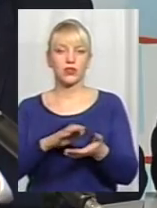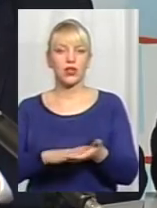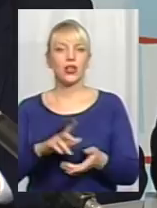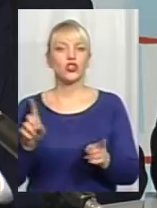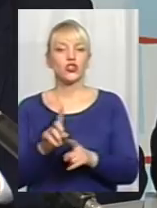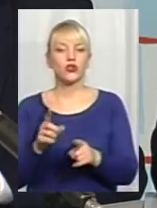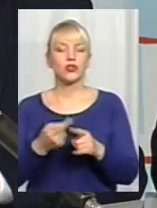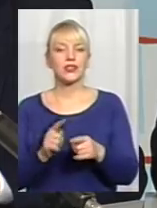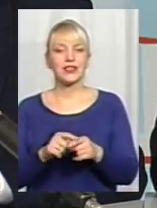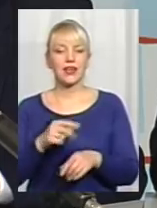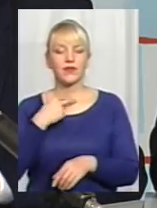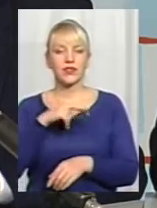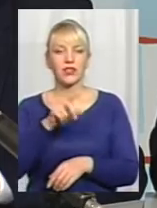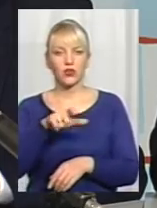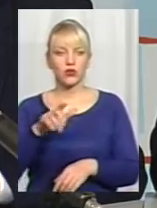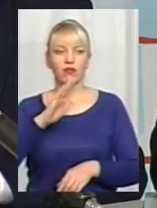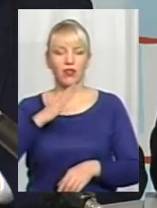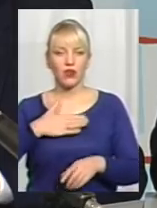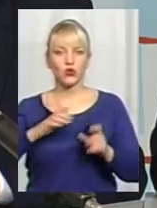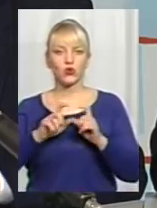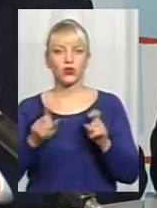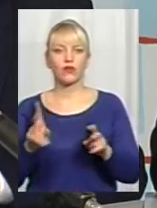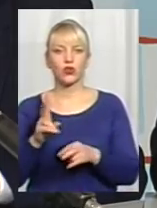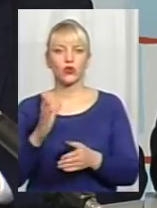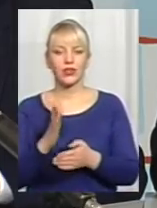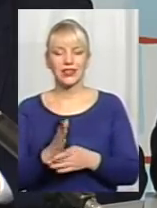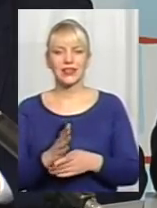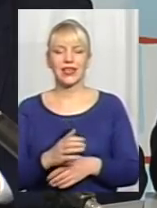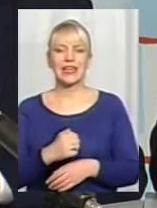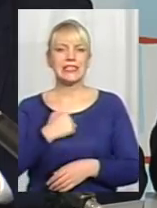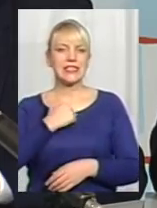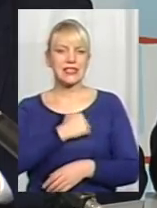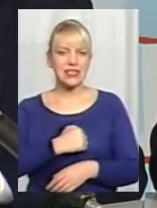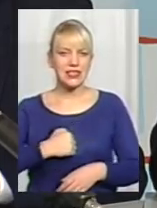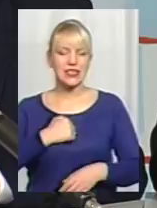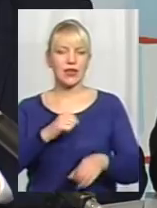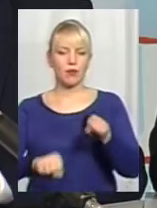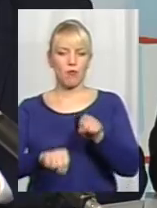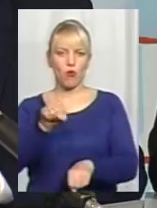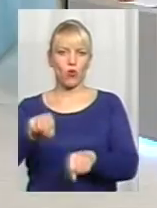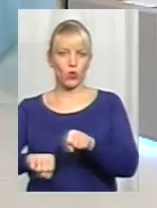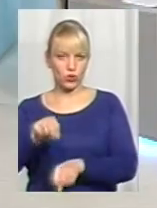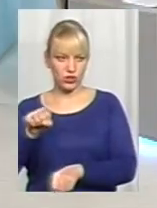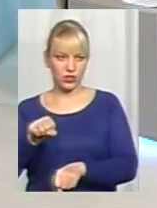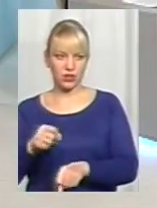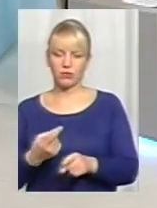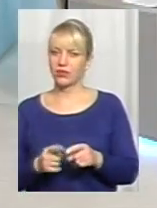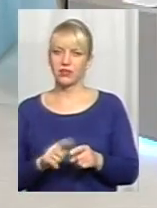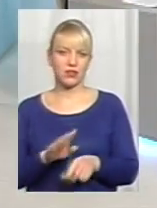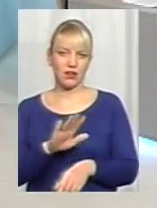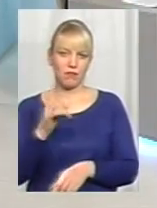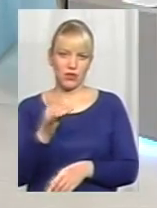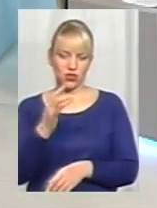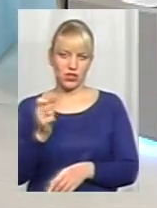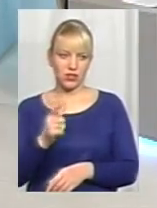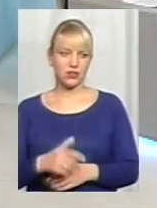засуджені нашої установи, які являються злісними порушниками. То за ними це не вперше. Так точно. Пане